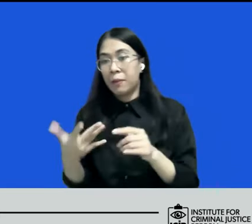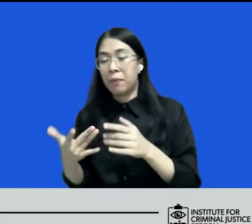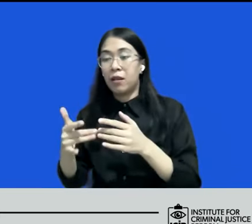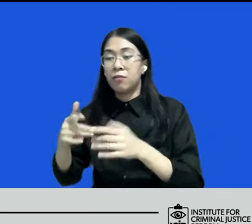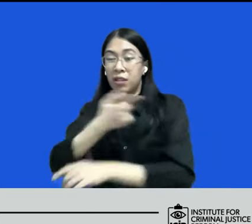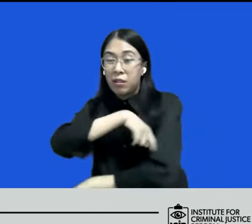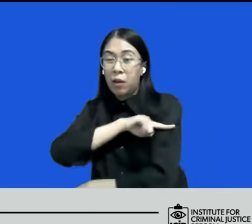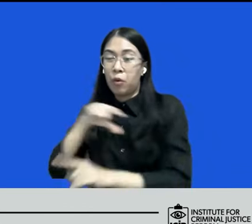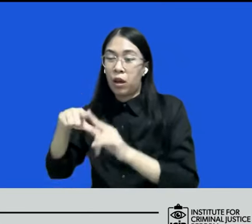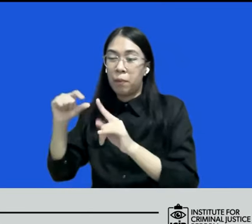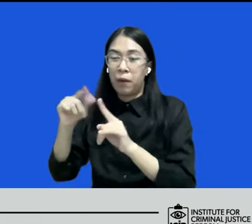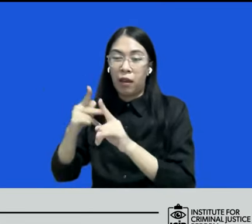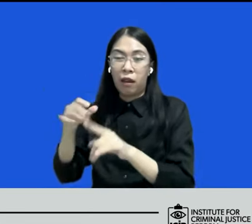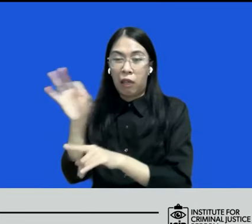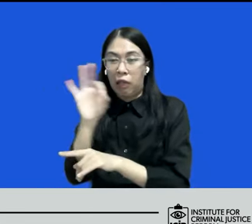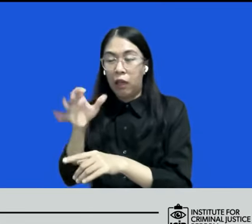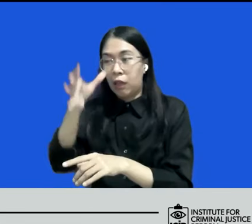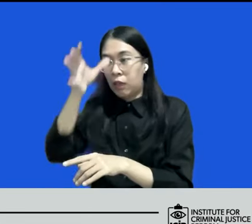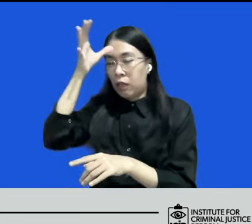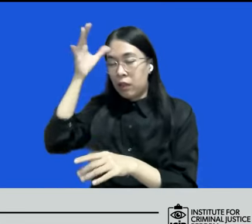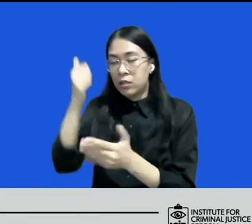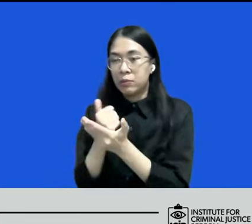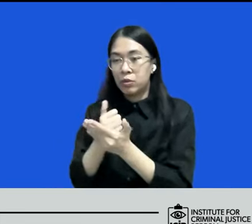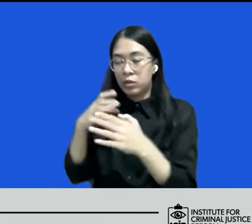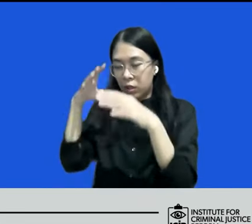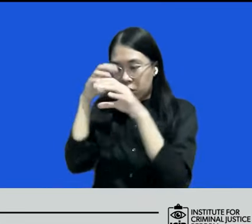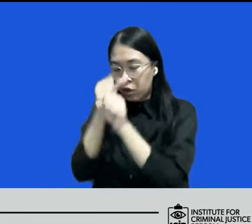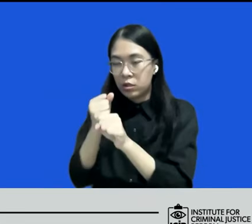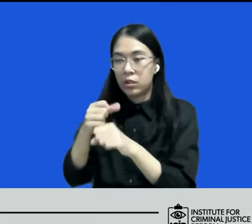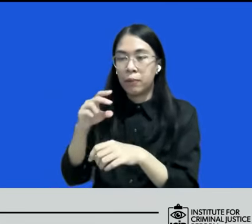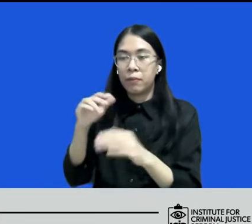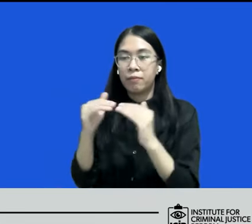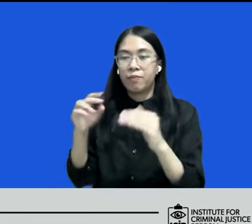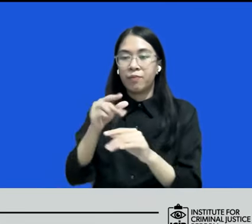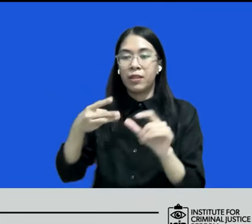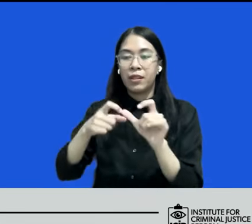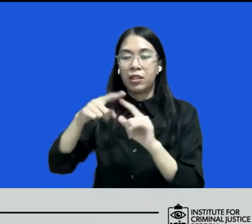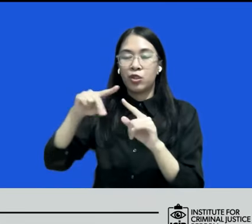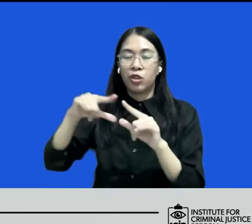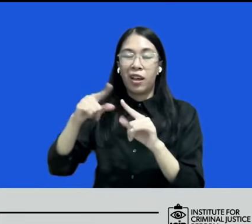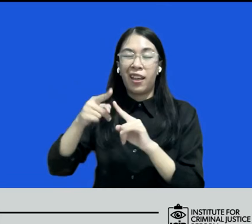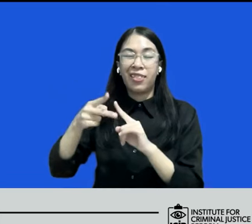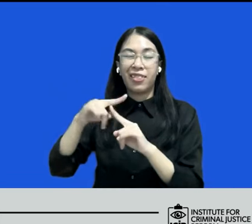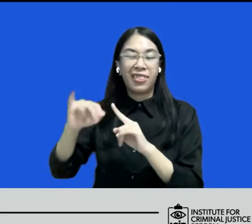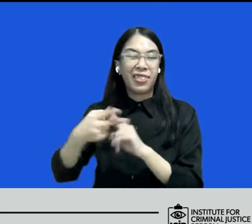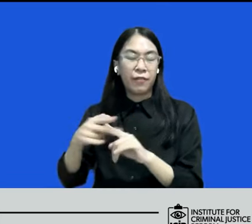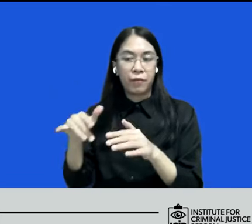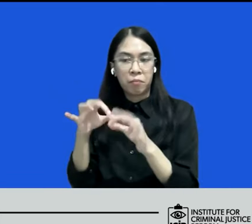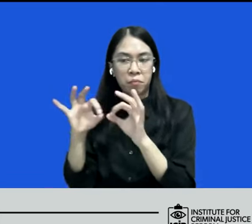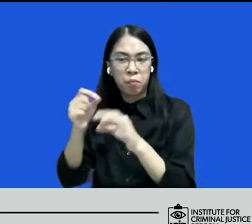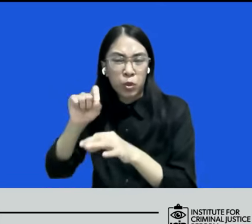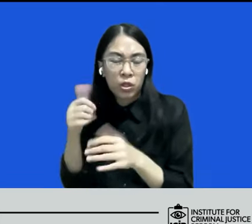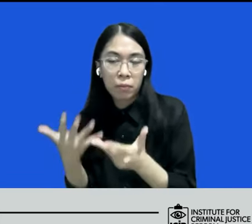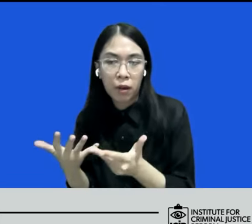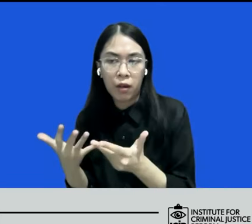hukum tidak ada mereka tidak paham bagaimana konsep restoratif justice yang benar sehingga mereka menganggap apa yang mereka